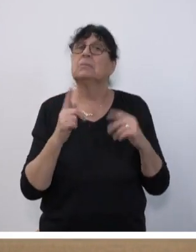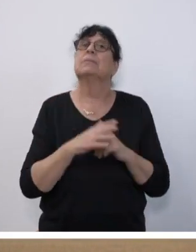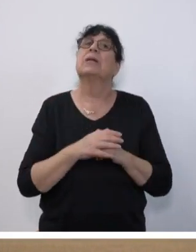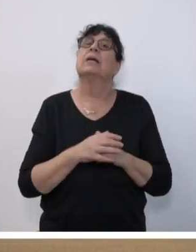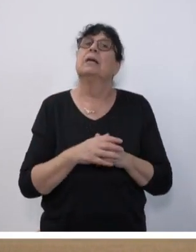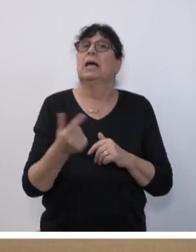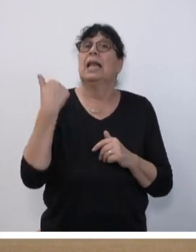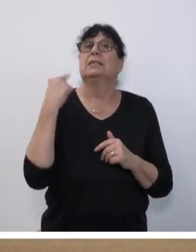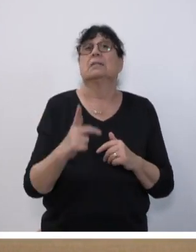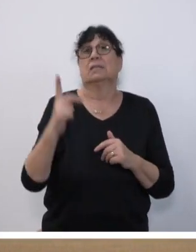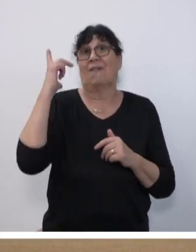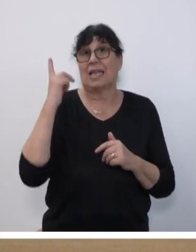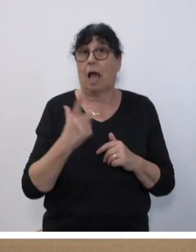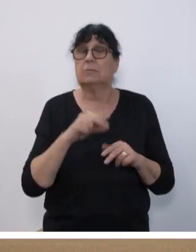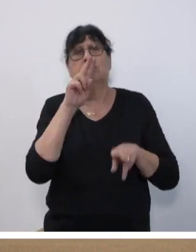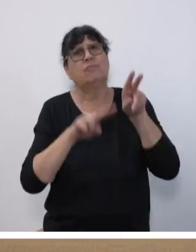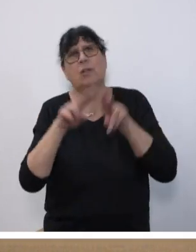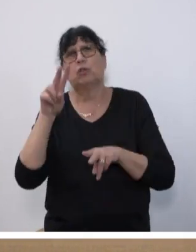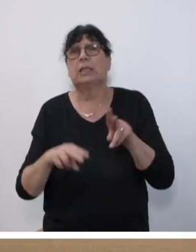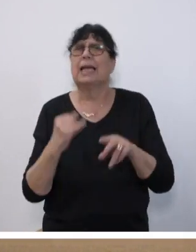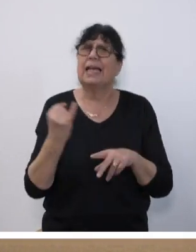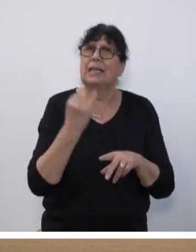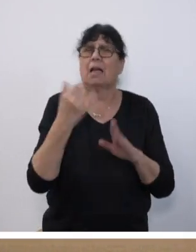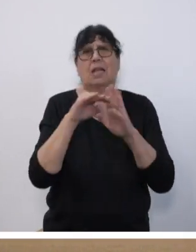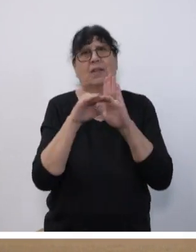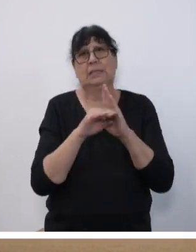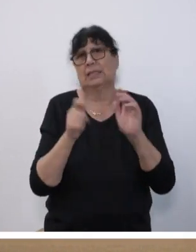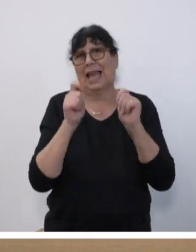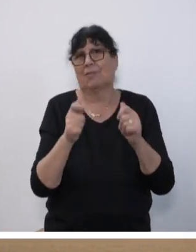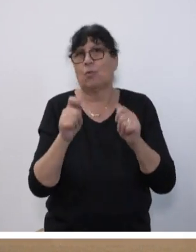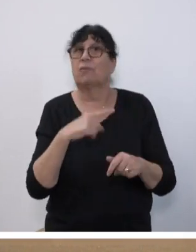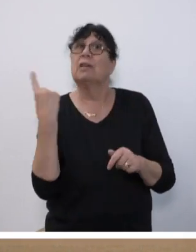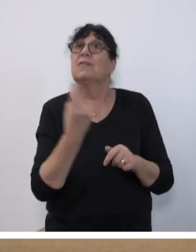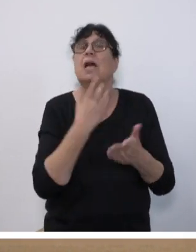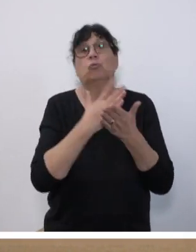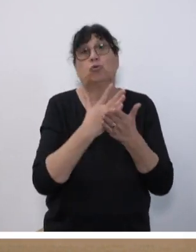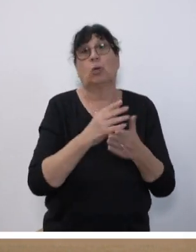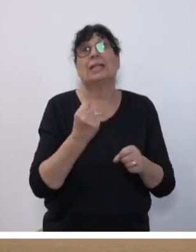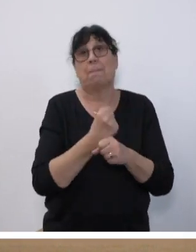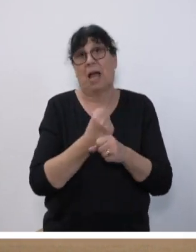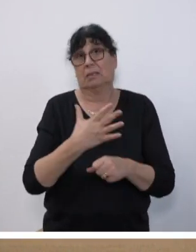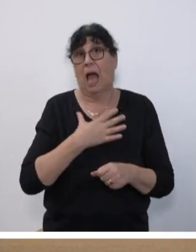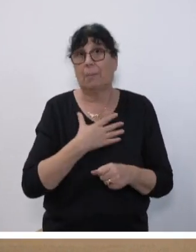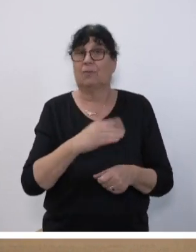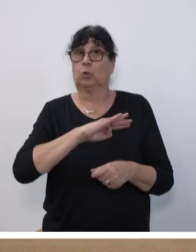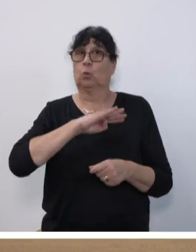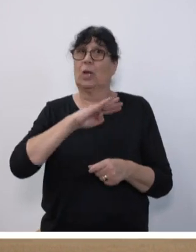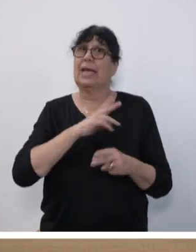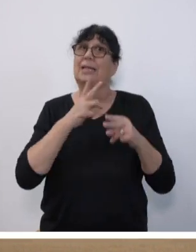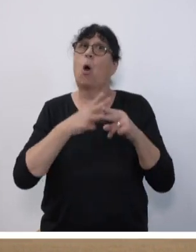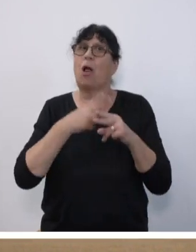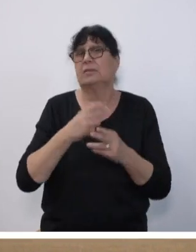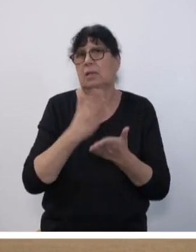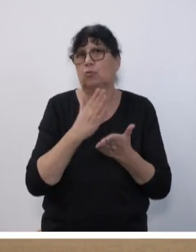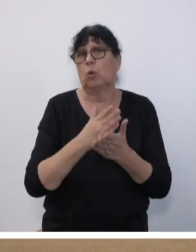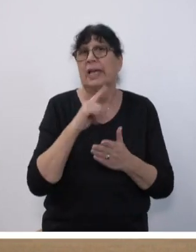Jahren. Die verschiedenen Initiativen und Gesetzesentwürfe, die wir schon umgesetzt haben, sind von der Kollegin Holzner genannt